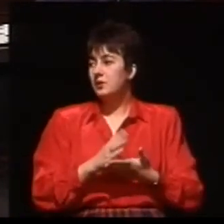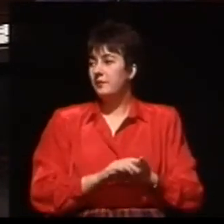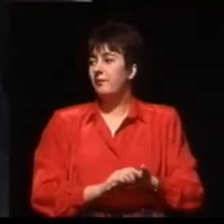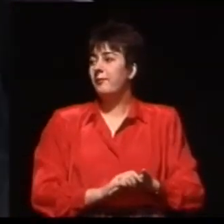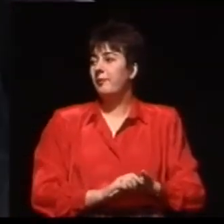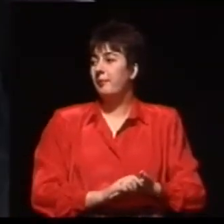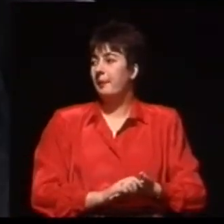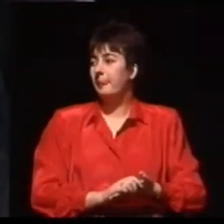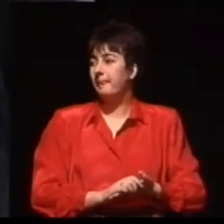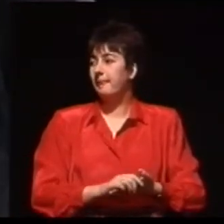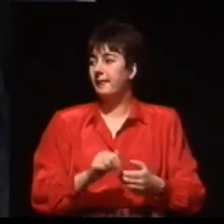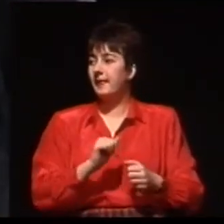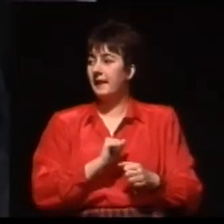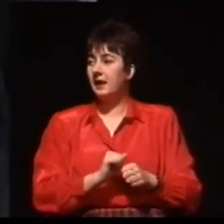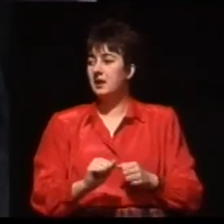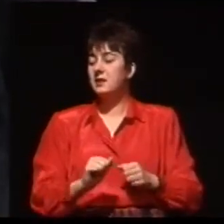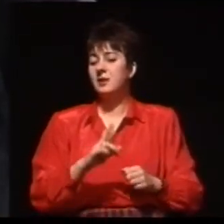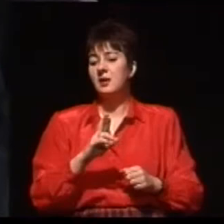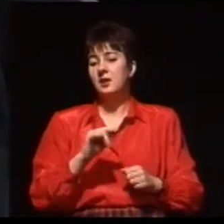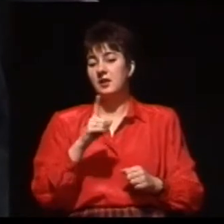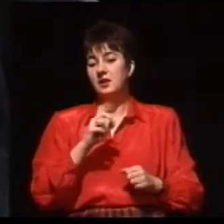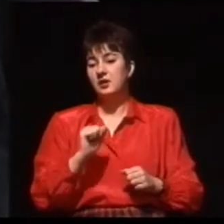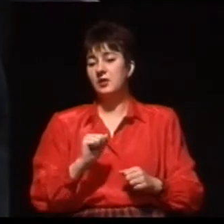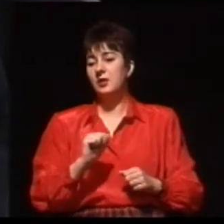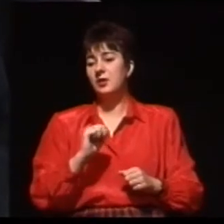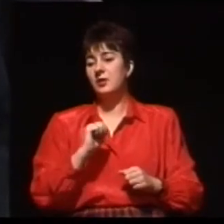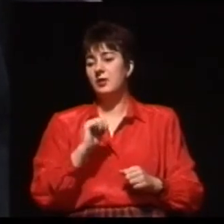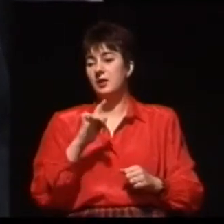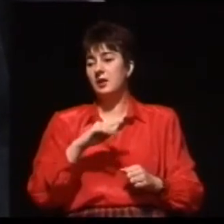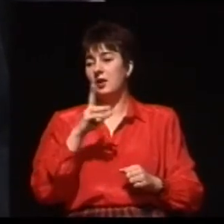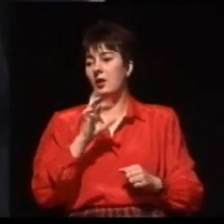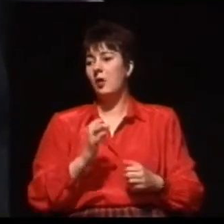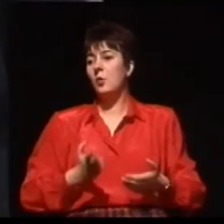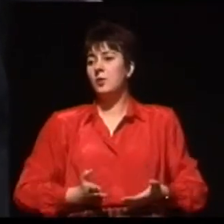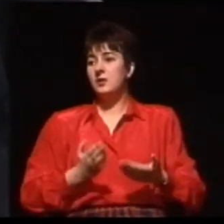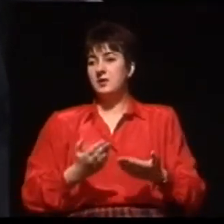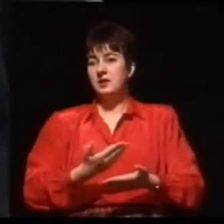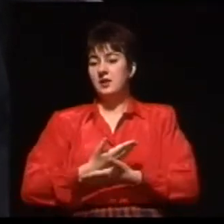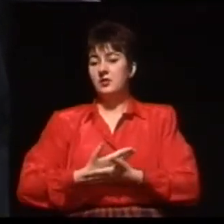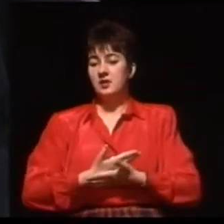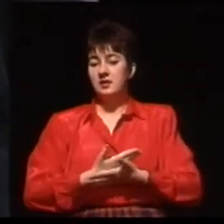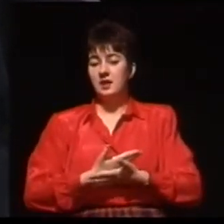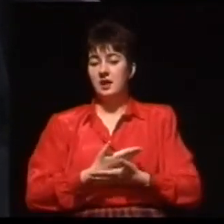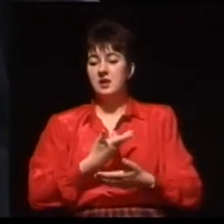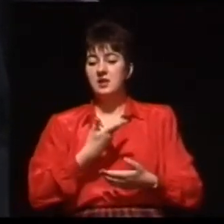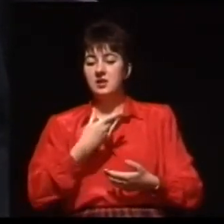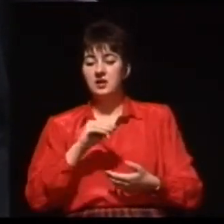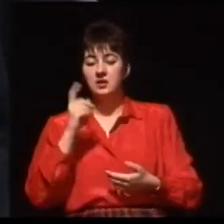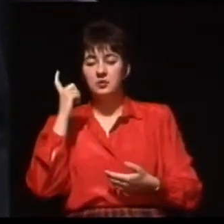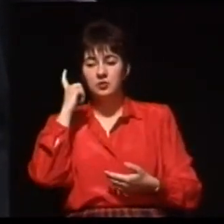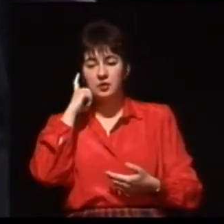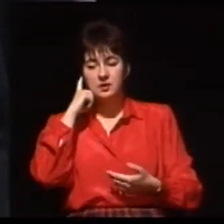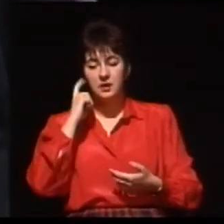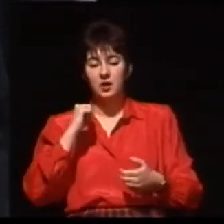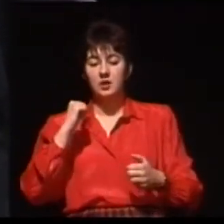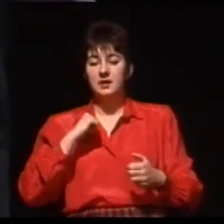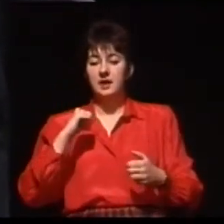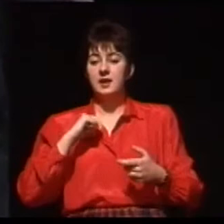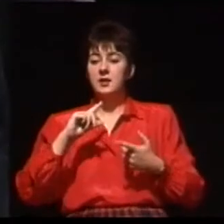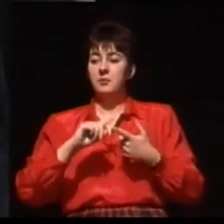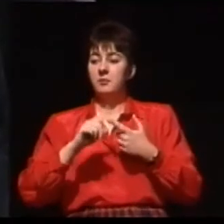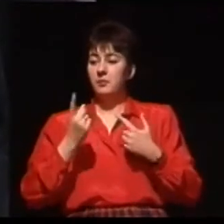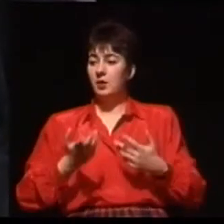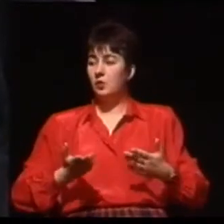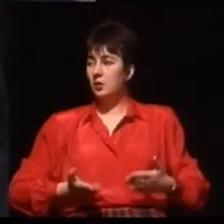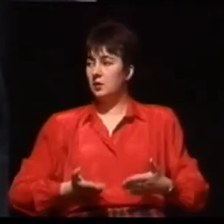dziecka z upośledzeniem słuchu i wtedy, oczywiście zaraz po urodzeniu w większości tych przypadków nie można powiedzieć,